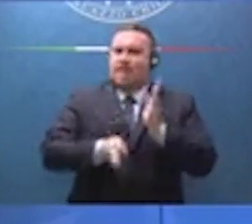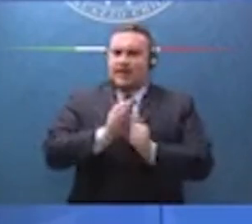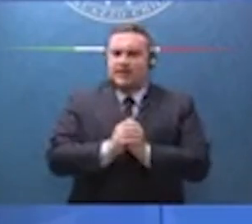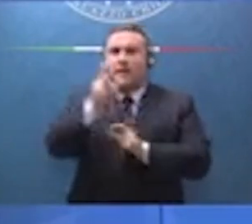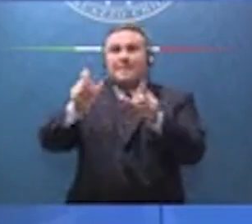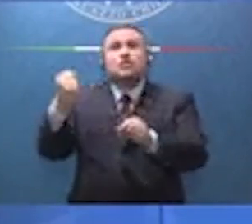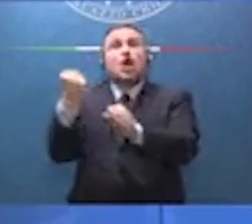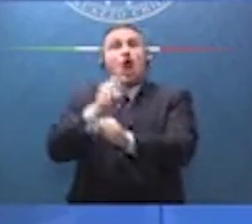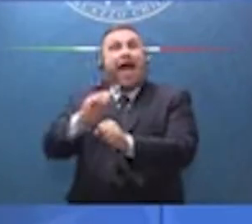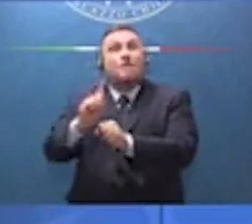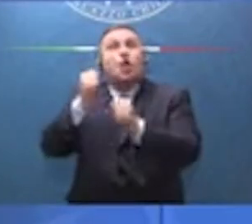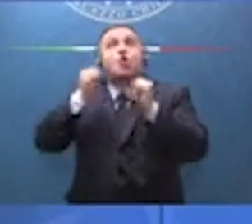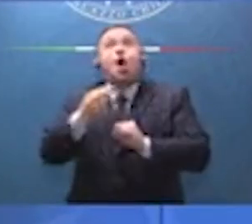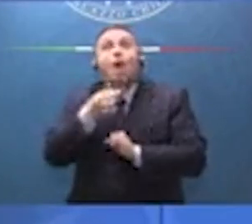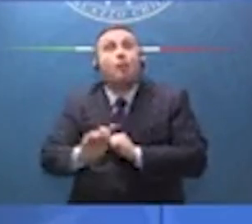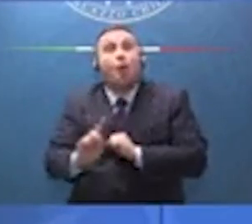chi non può lavorare.